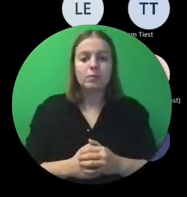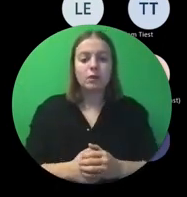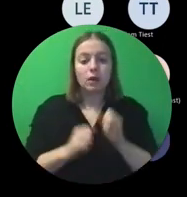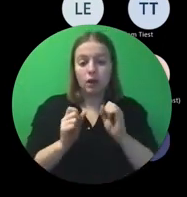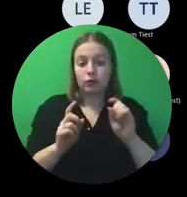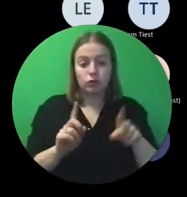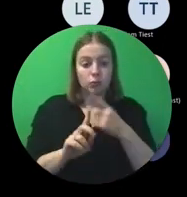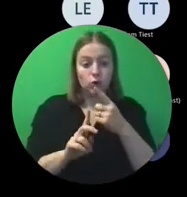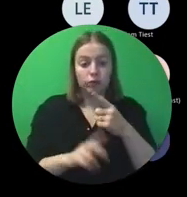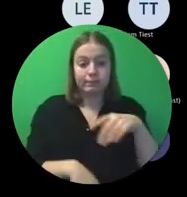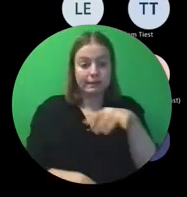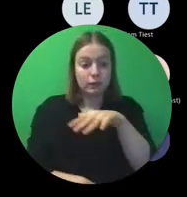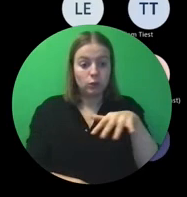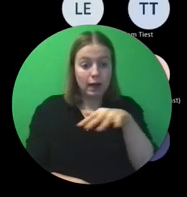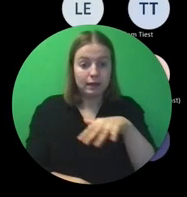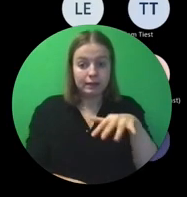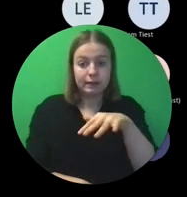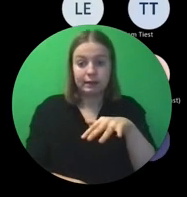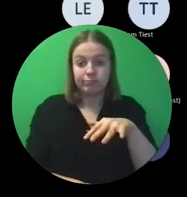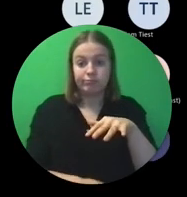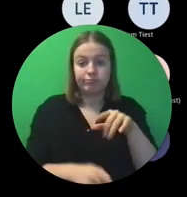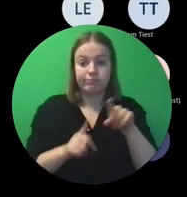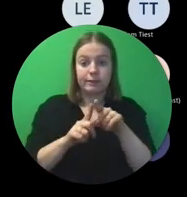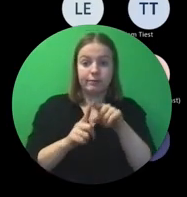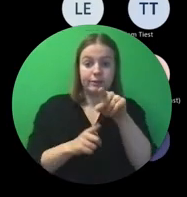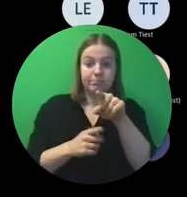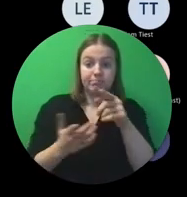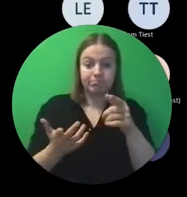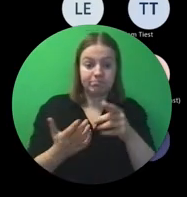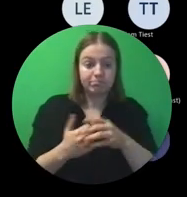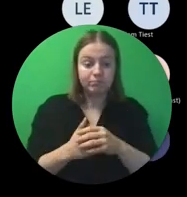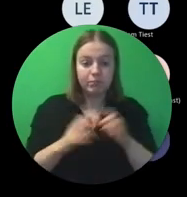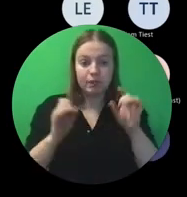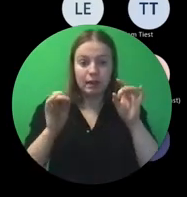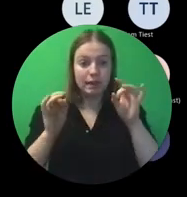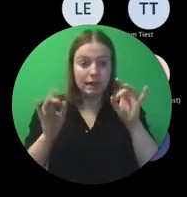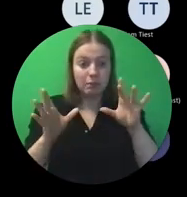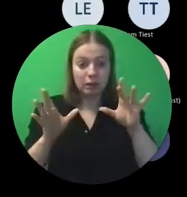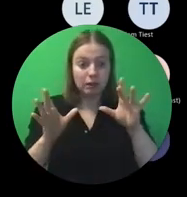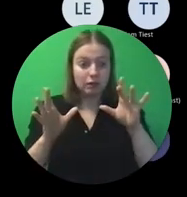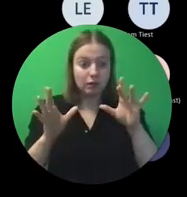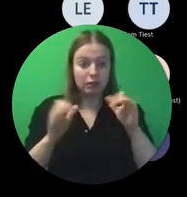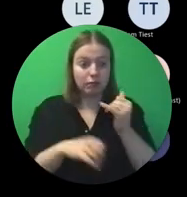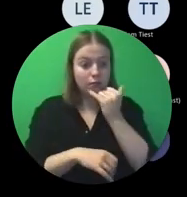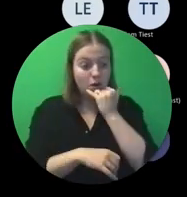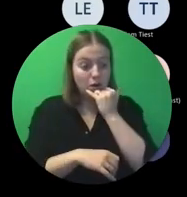situaties voordoen, zoals hier beschreven, waar niemand iets kan aan doen,